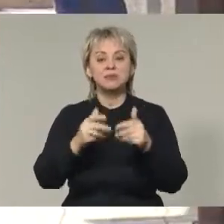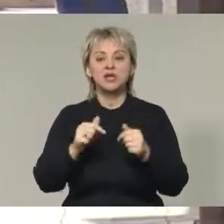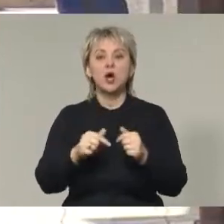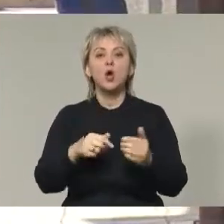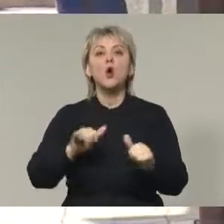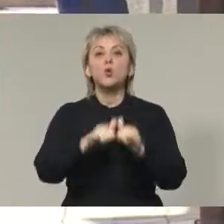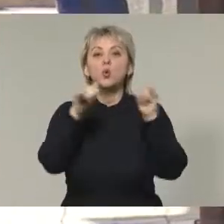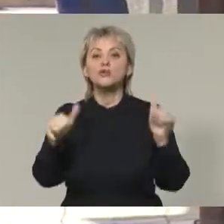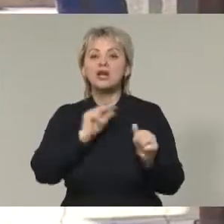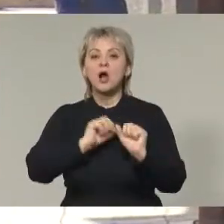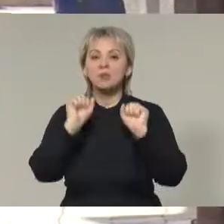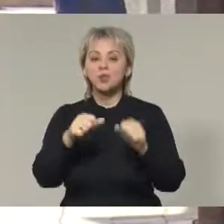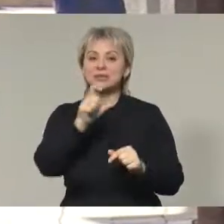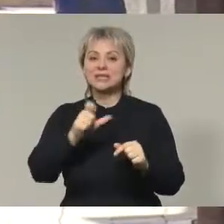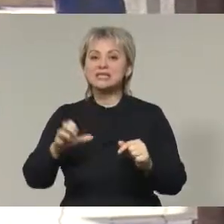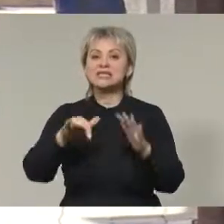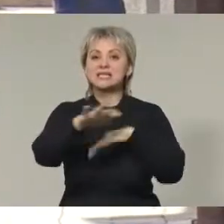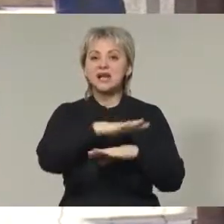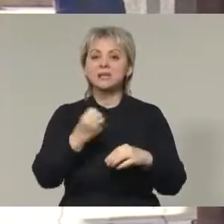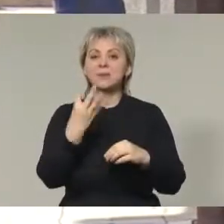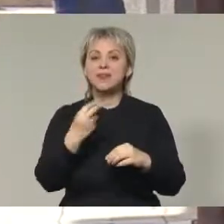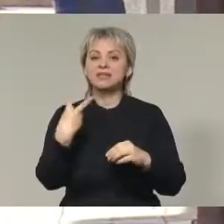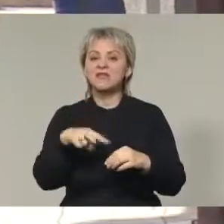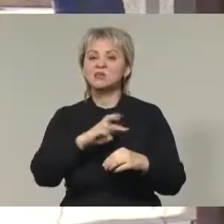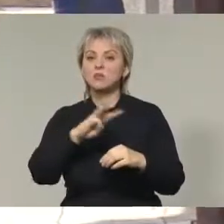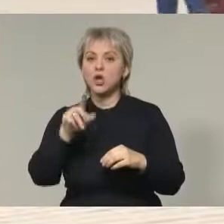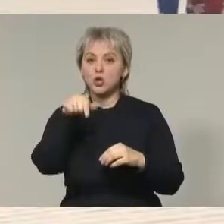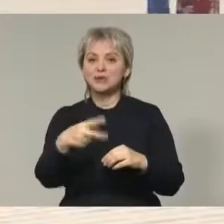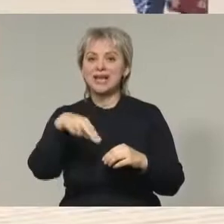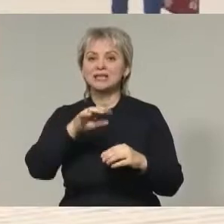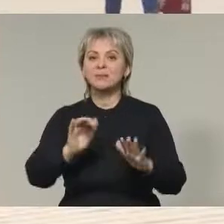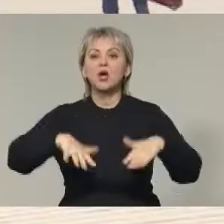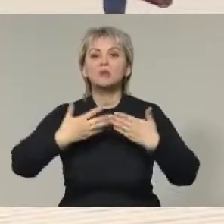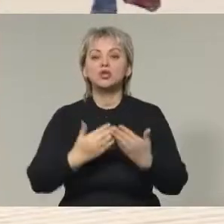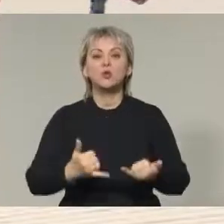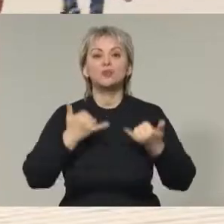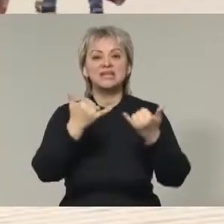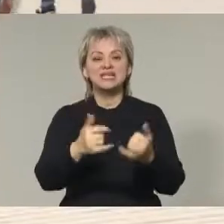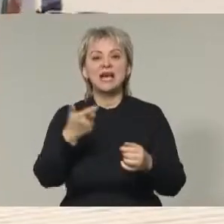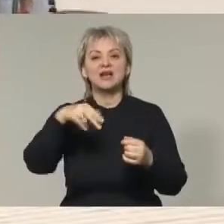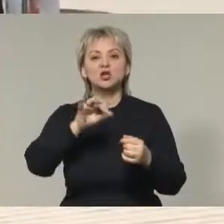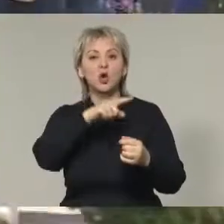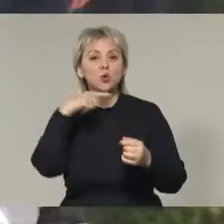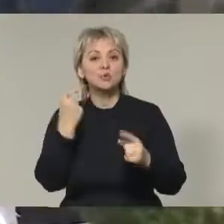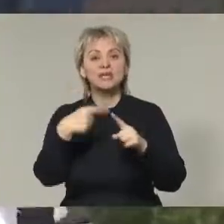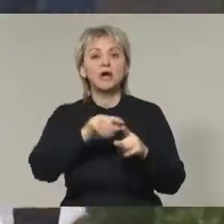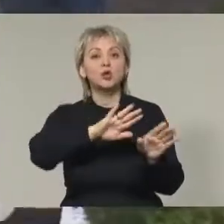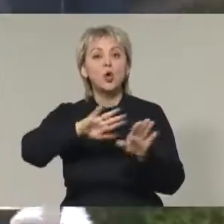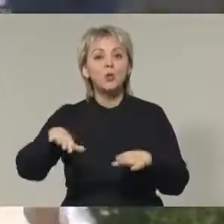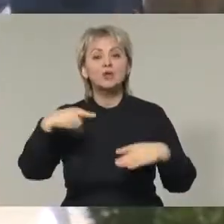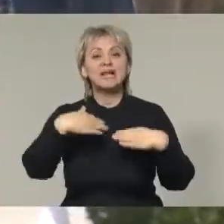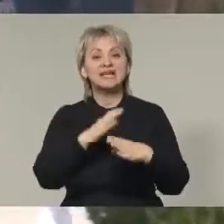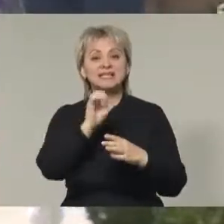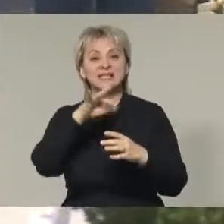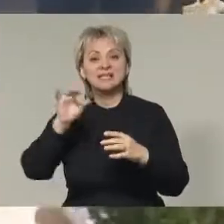Увеличить работоспособное население страны на 15-20 миллионов в ЛДПР предлагают предоставлением гражданства русским, которые после распада